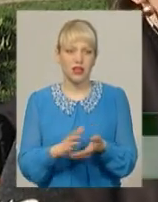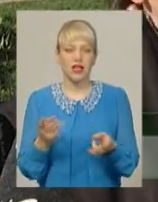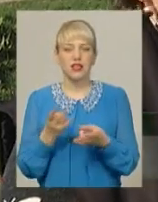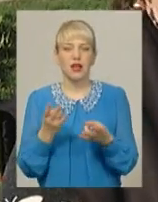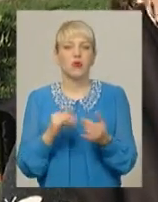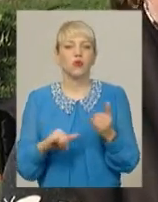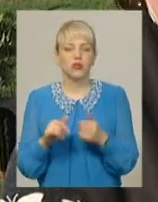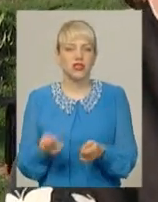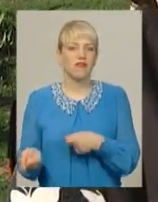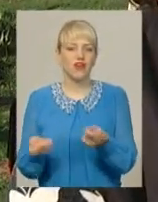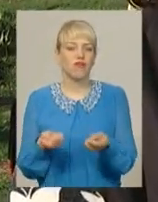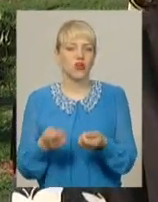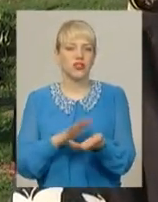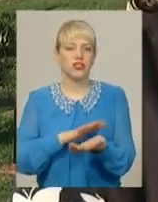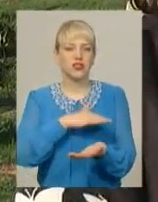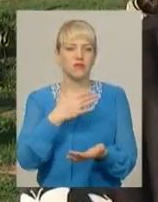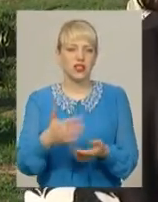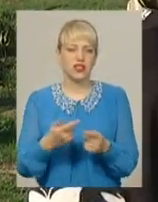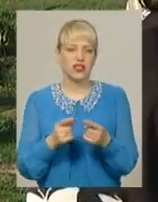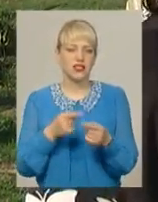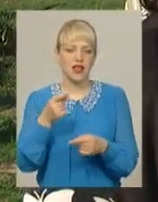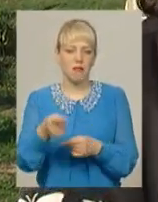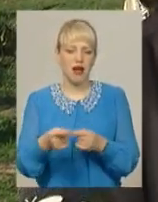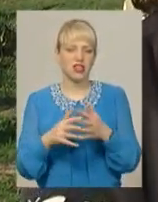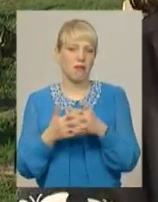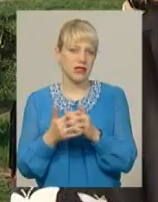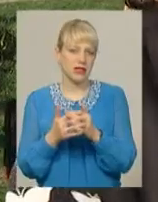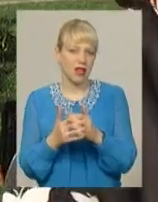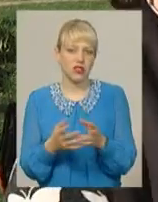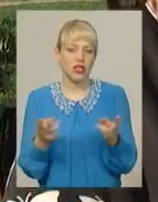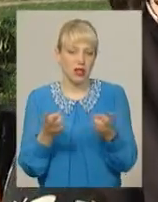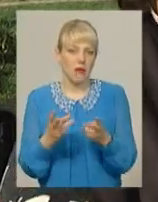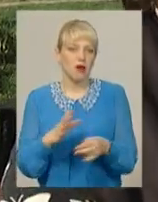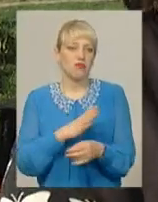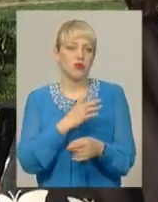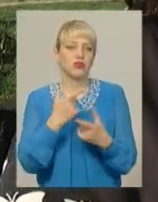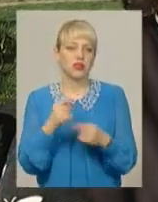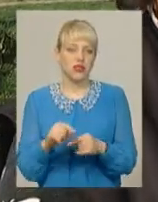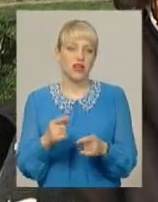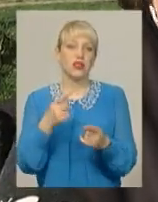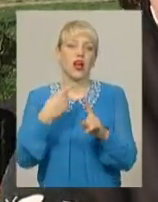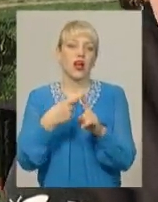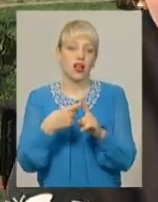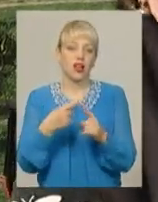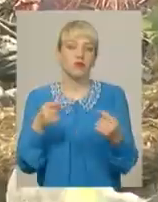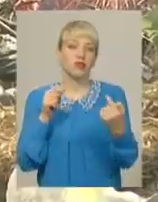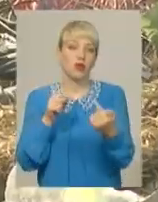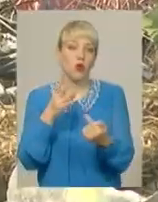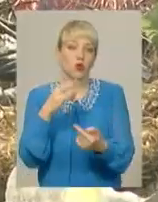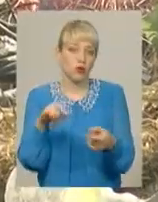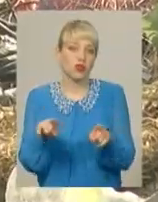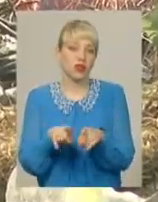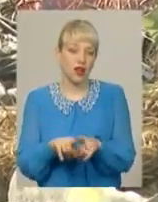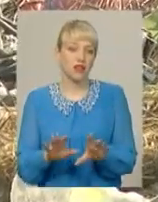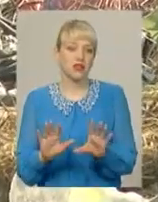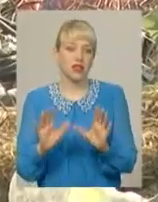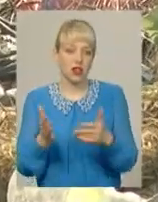мусять вивозити сміття. Це за межами селища і воно має бути десь. А те, що кладбище напроти, так склалося. Селищний